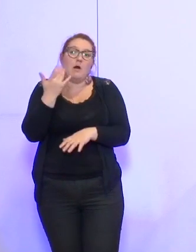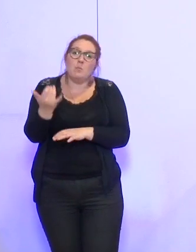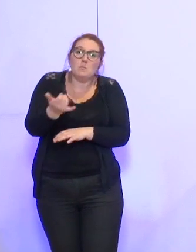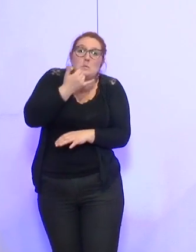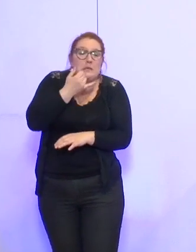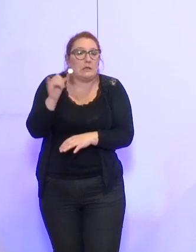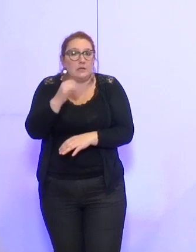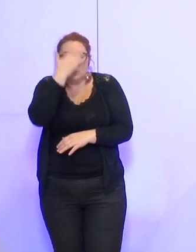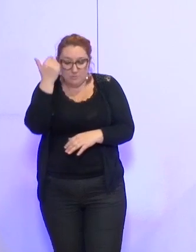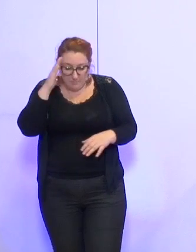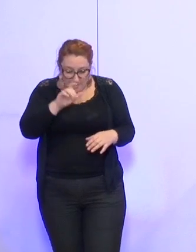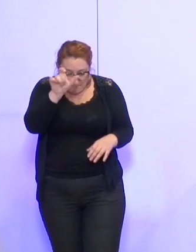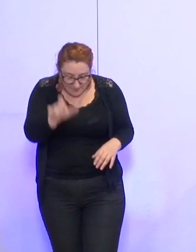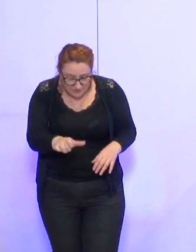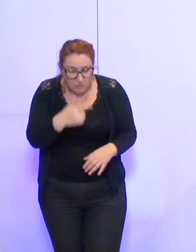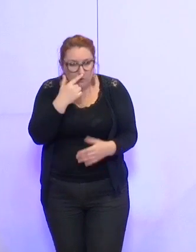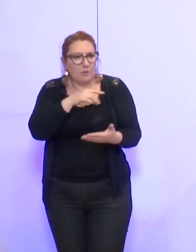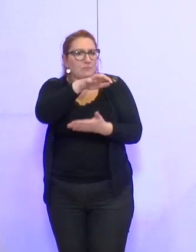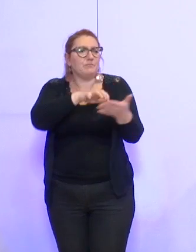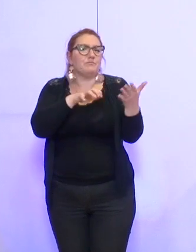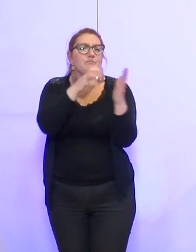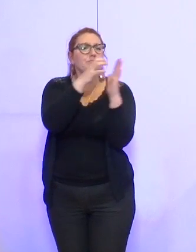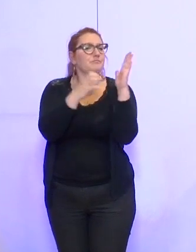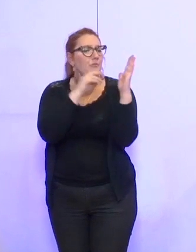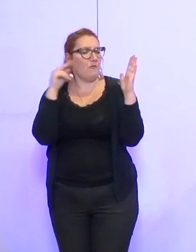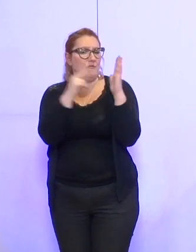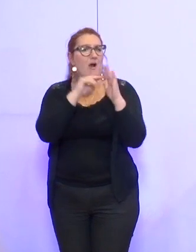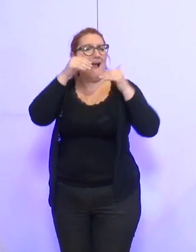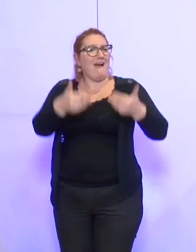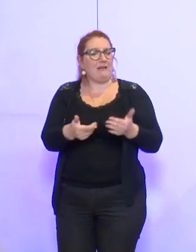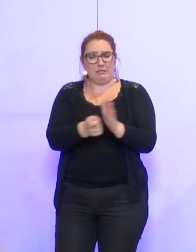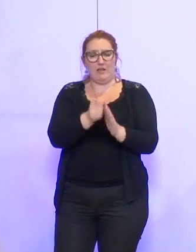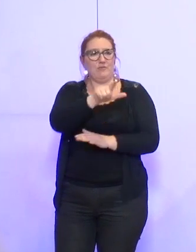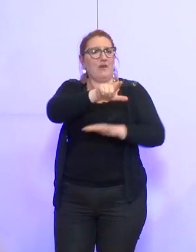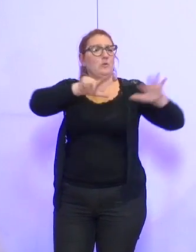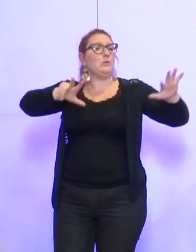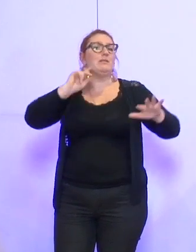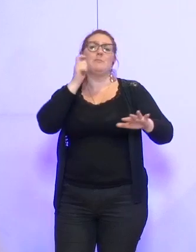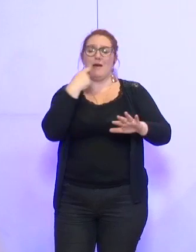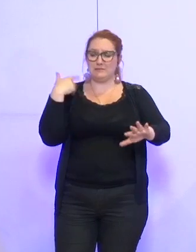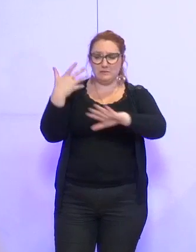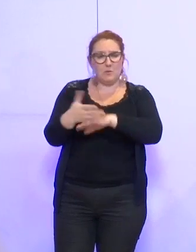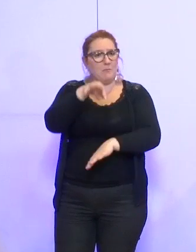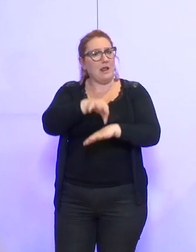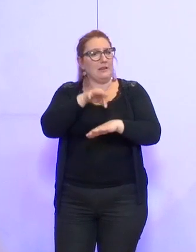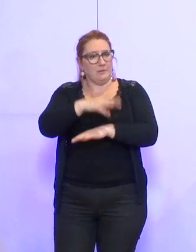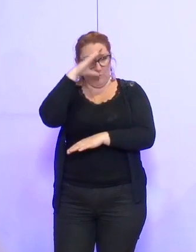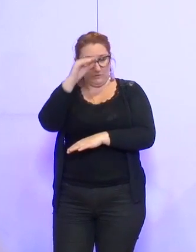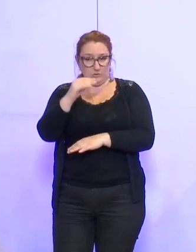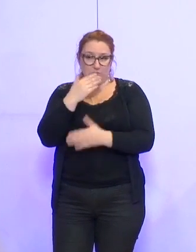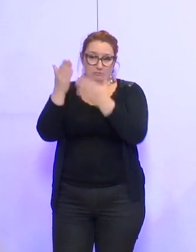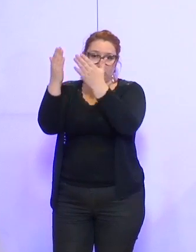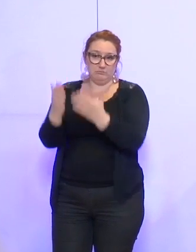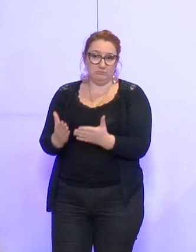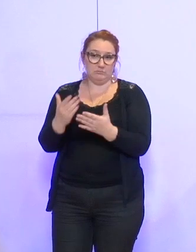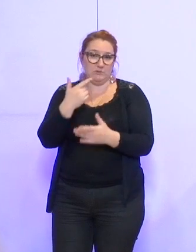cette personne, comme vous le voyez dans la délibération, est en arrêt depuis le 28 mars avec une maladie professionnelle. Et qu'il s'agit là de